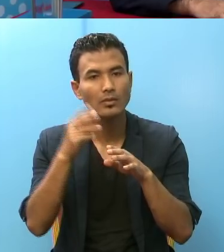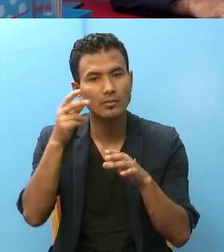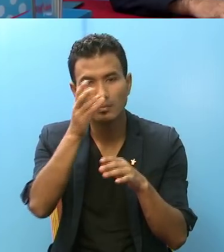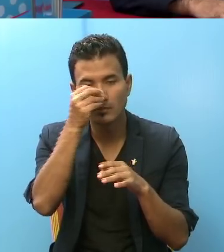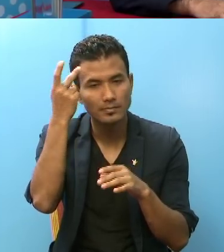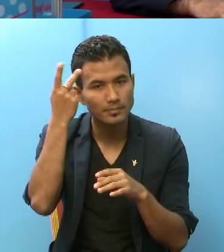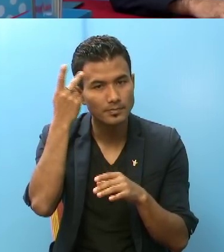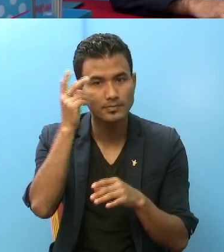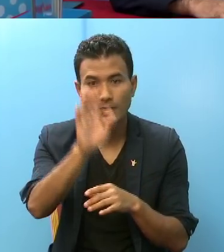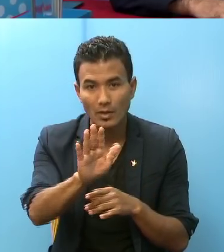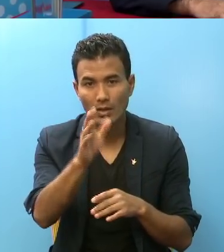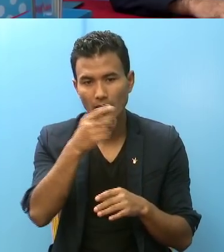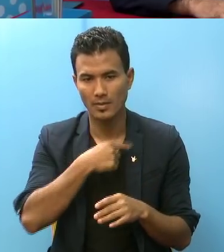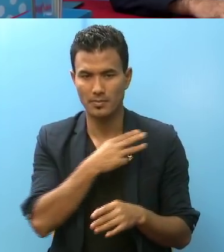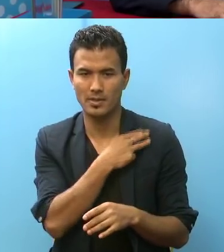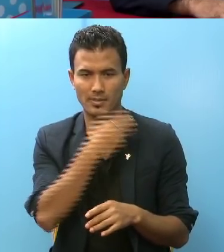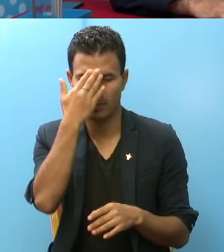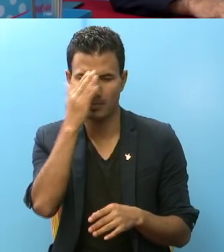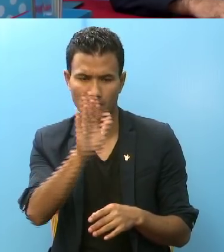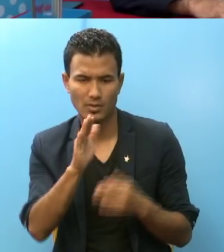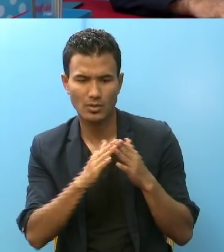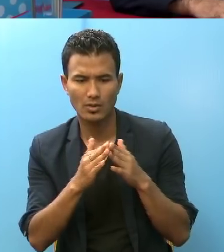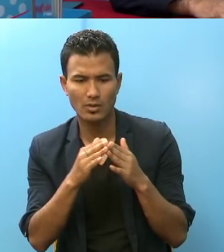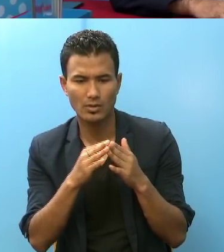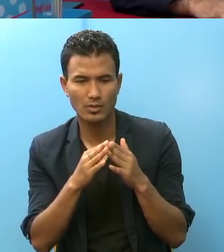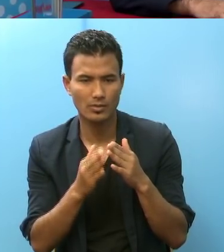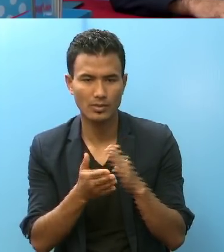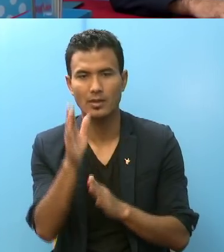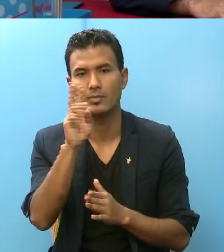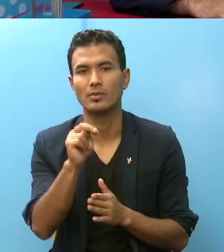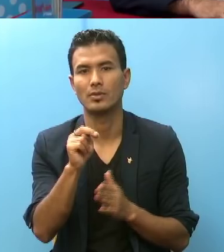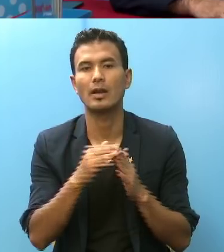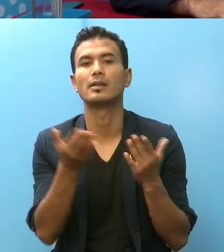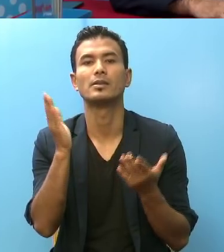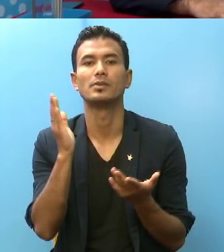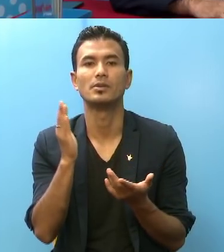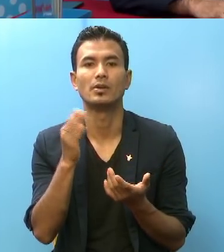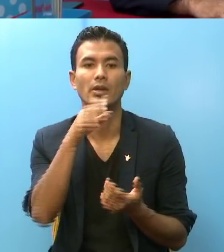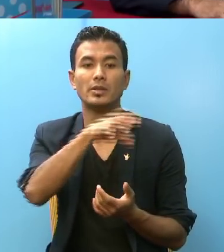माचे आवा